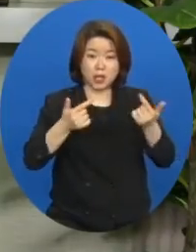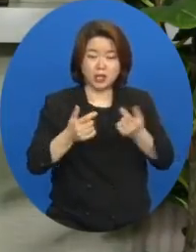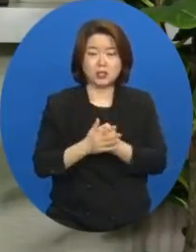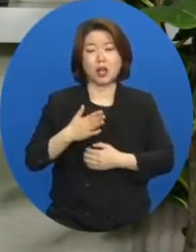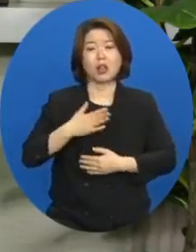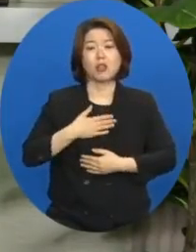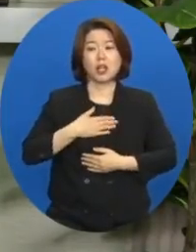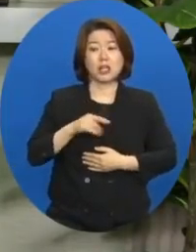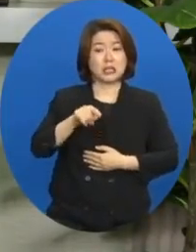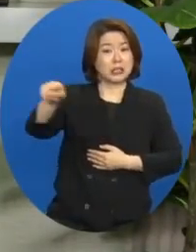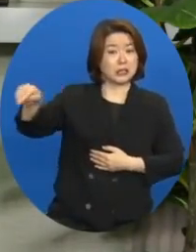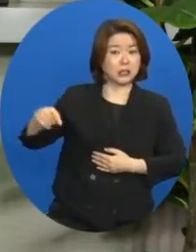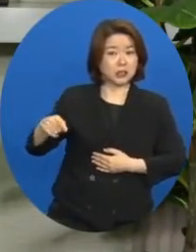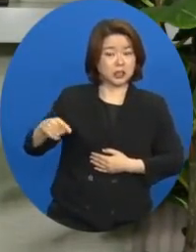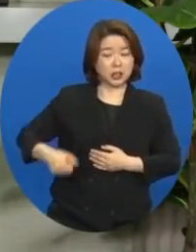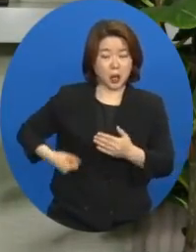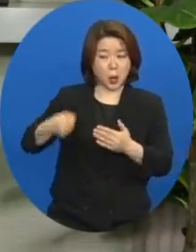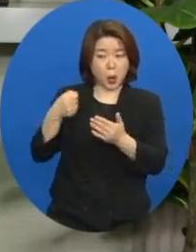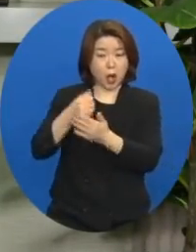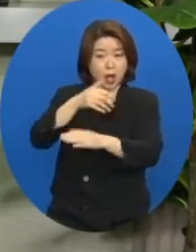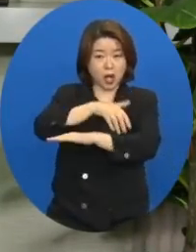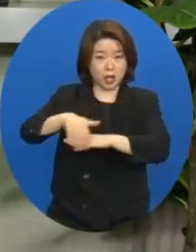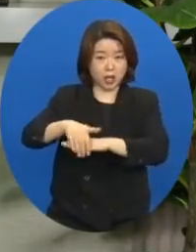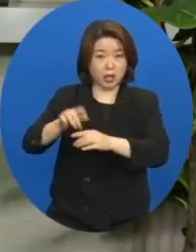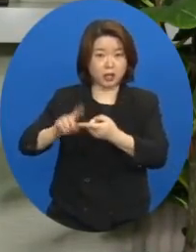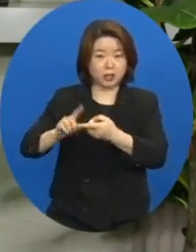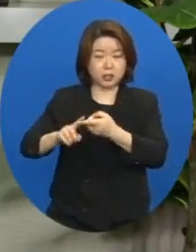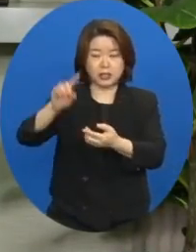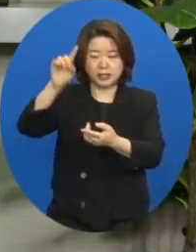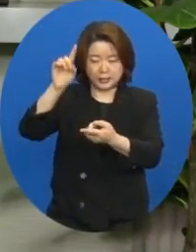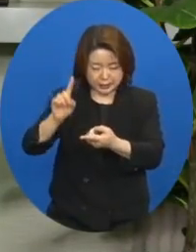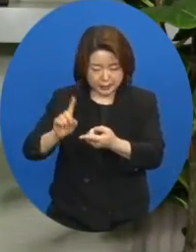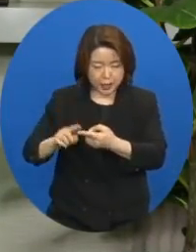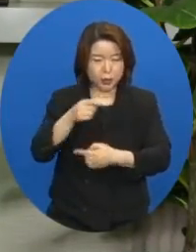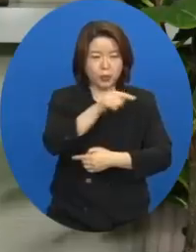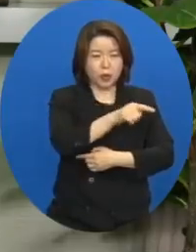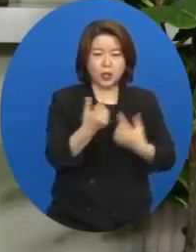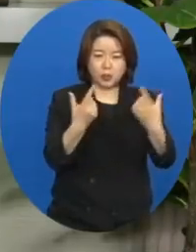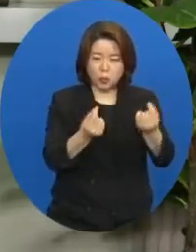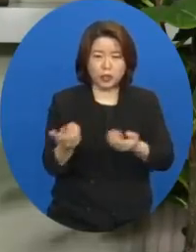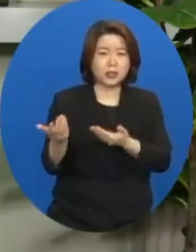그들에게 하기로 계획한 것을 그대로 너희에게 하겠다.